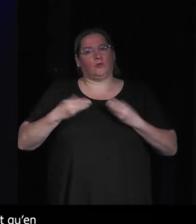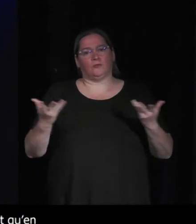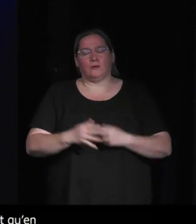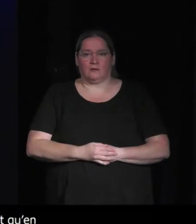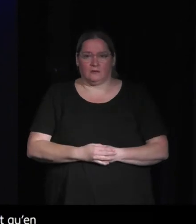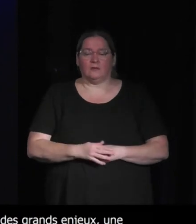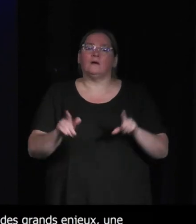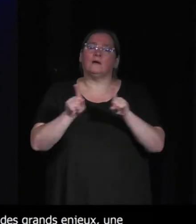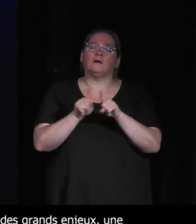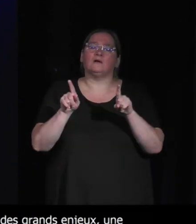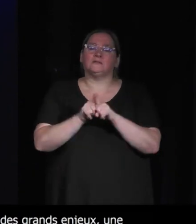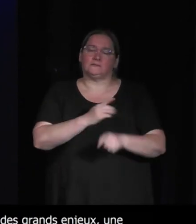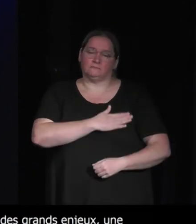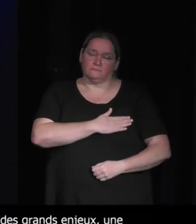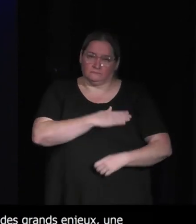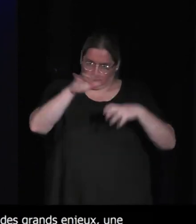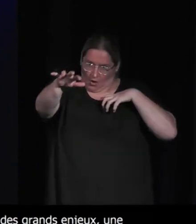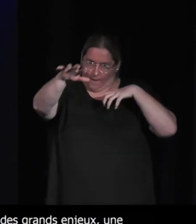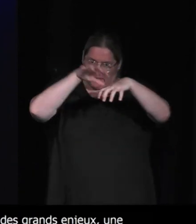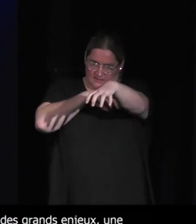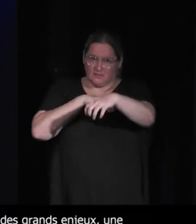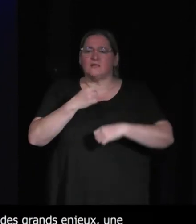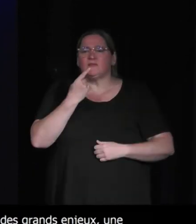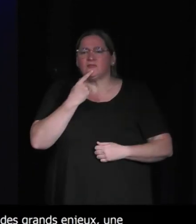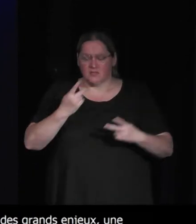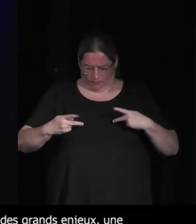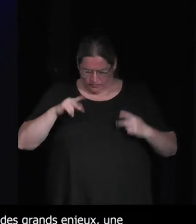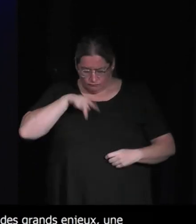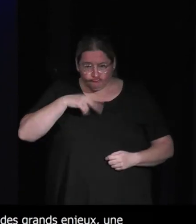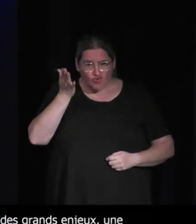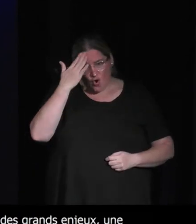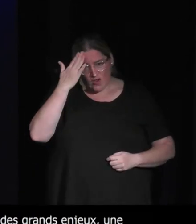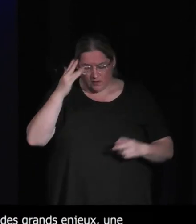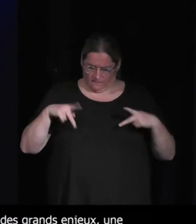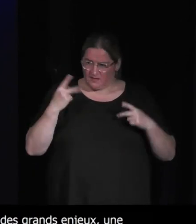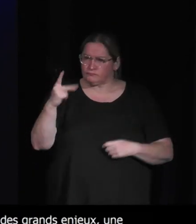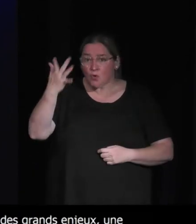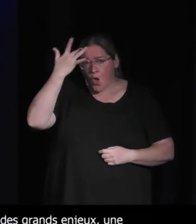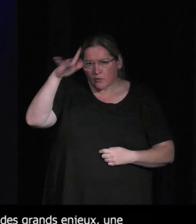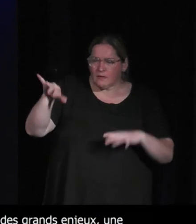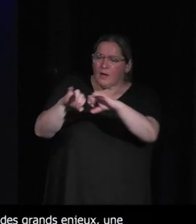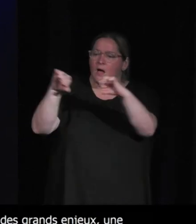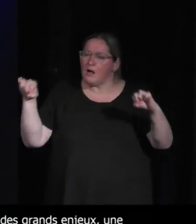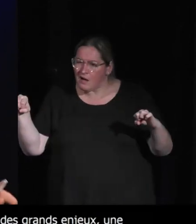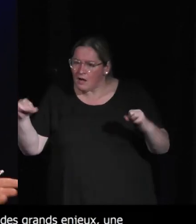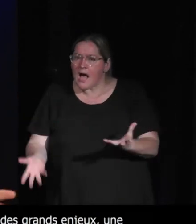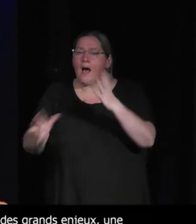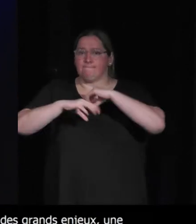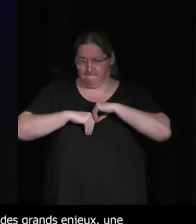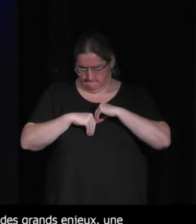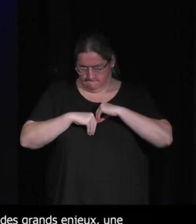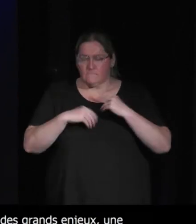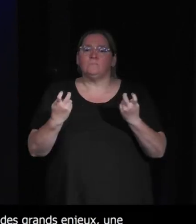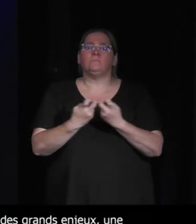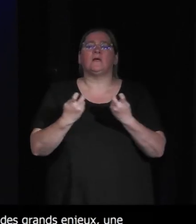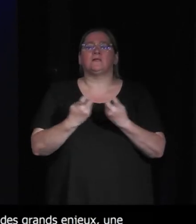'empathie la capacité à explorer d'autres formes de vie du coup c'est vrai que si vous faites un jeu de plateforme il y beaucoup d'animaux dans les jeux de